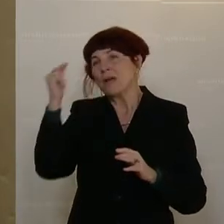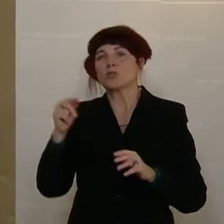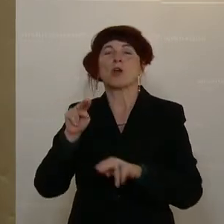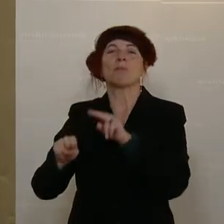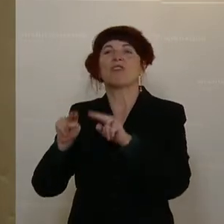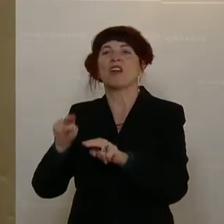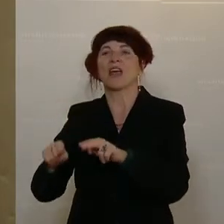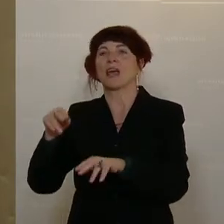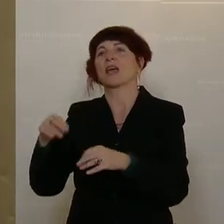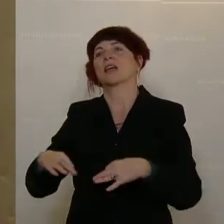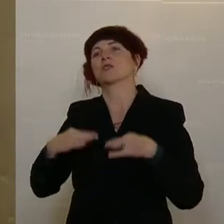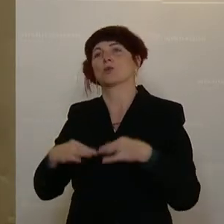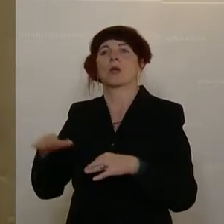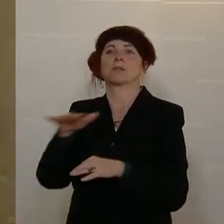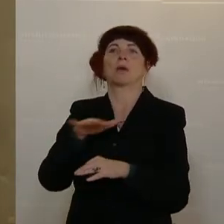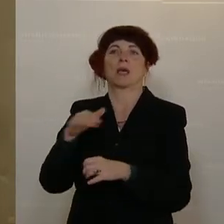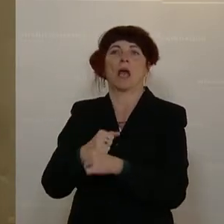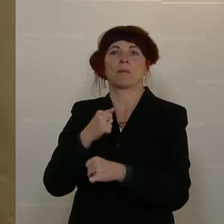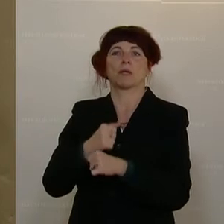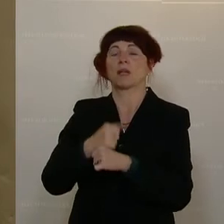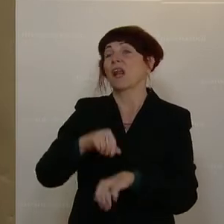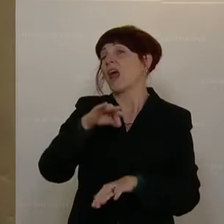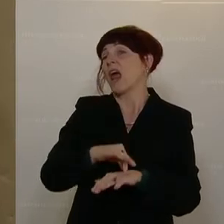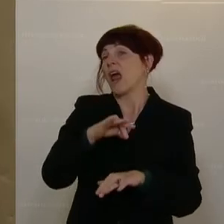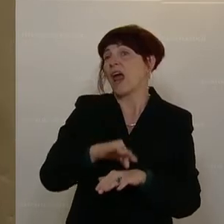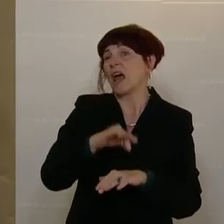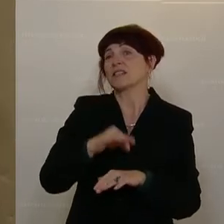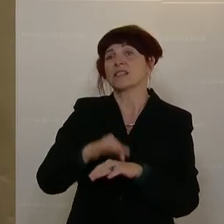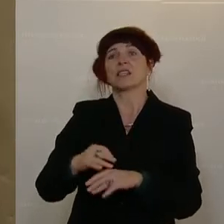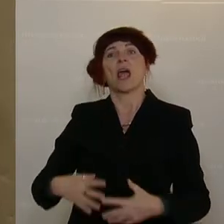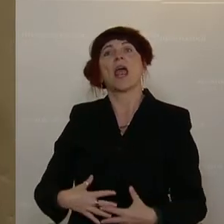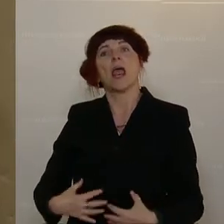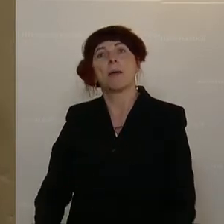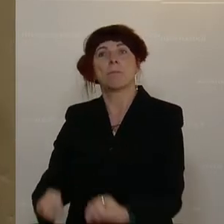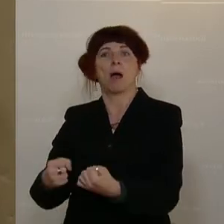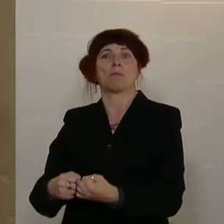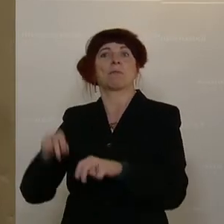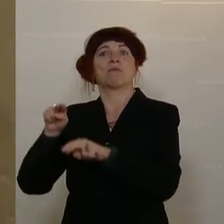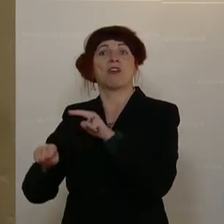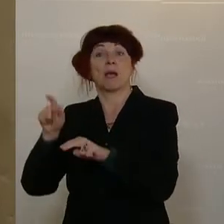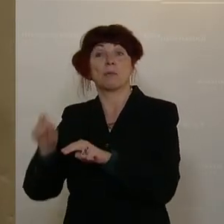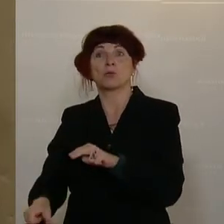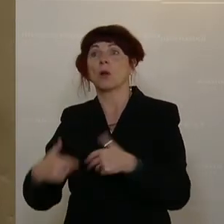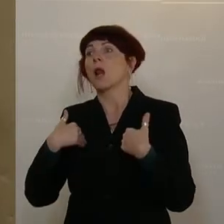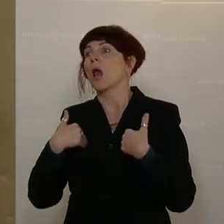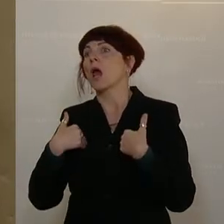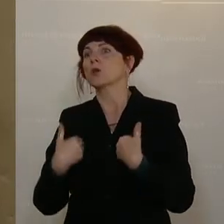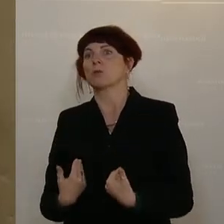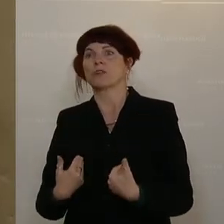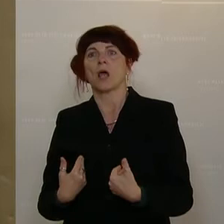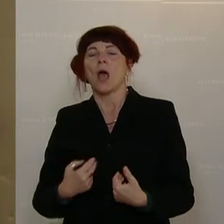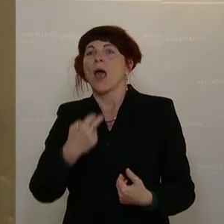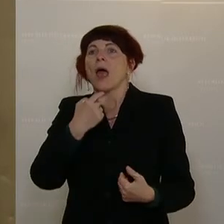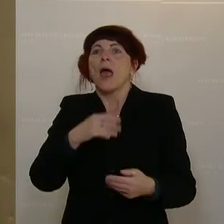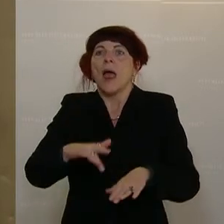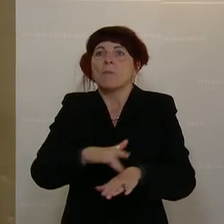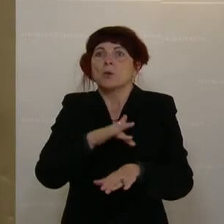Ärzten, Gesundheits- und Krankenpflegern, MCT-Personen, Hebammen und so weiter. Die sind erschöpft, emotionell, aber